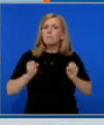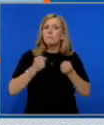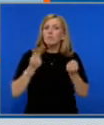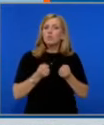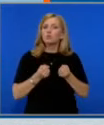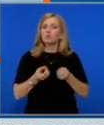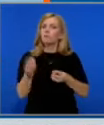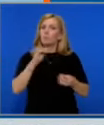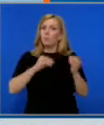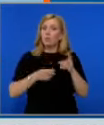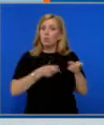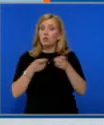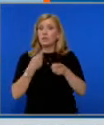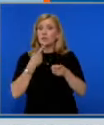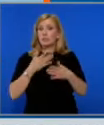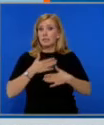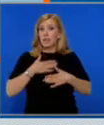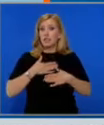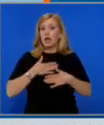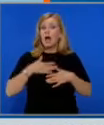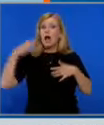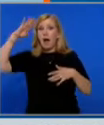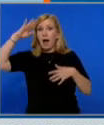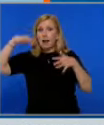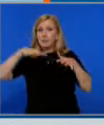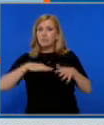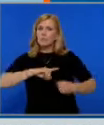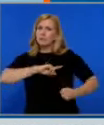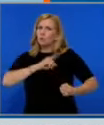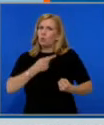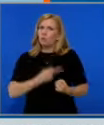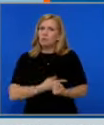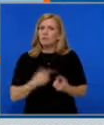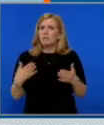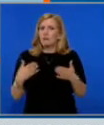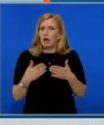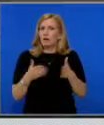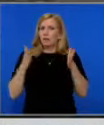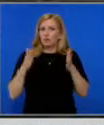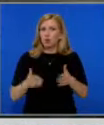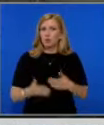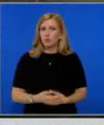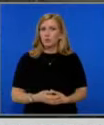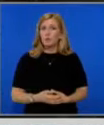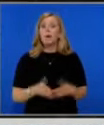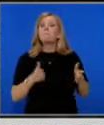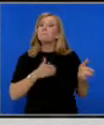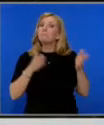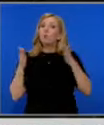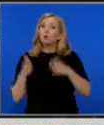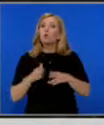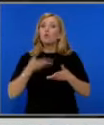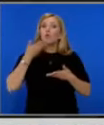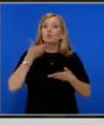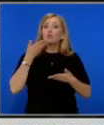въоръжаване на полската армия, за да стане тя една от най-могъщите сухопътни армии в Европа и то в най-кратки срокове. По-късно, говорителят на